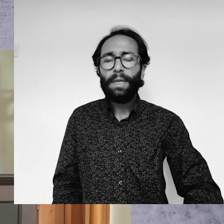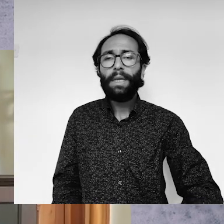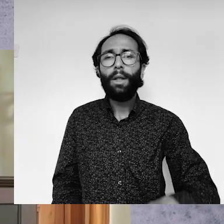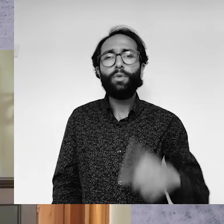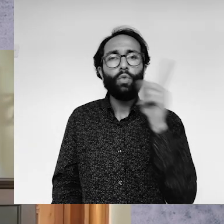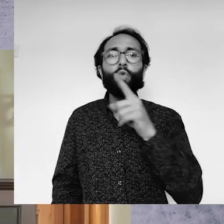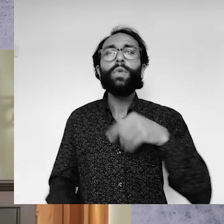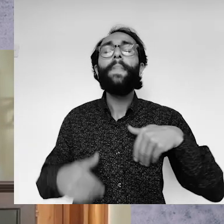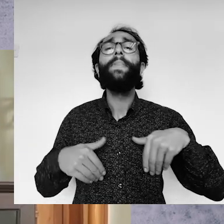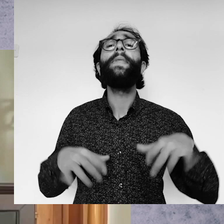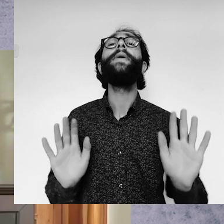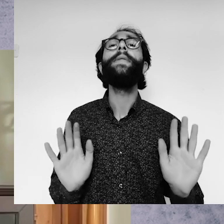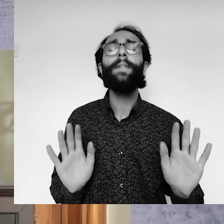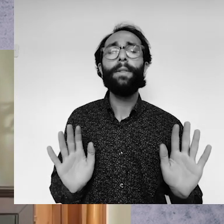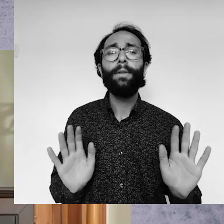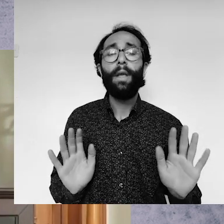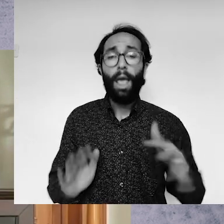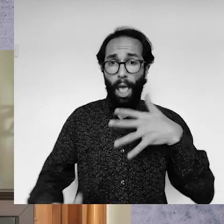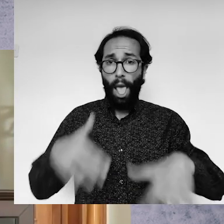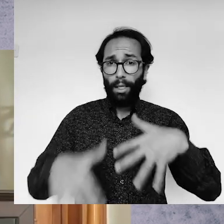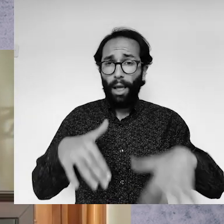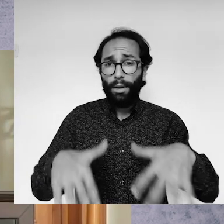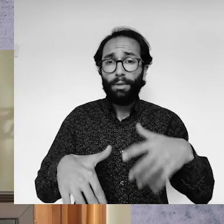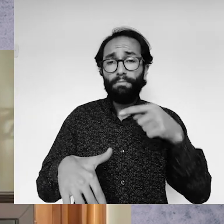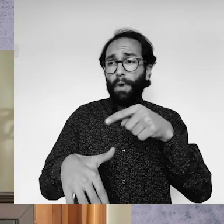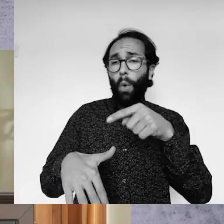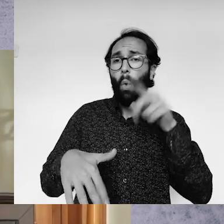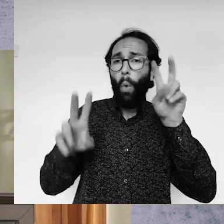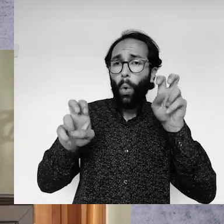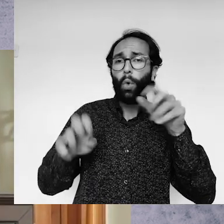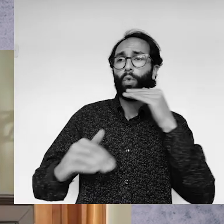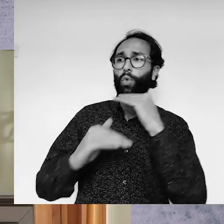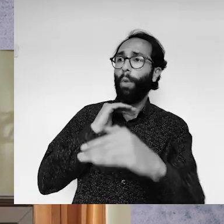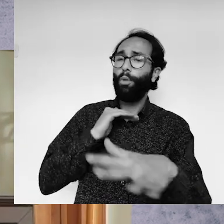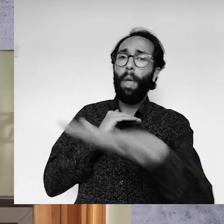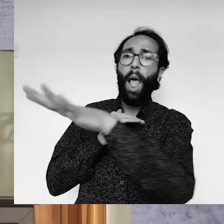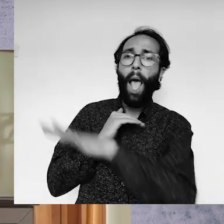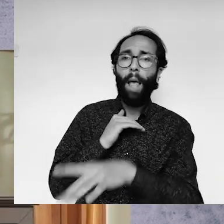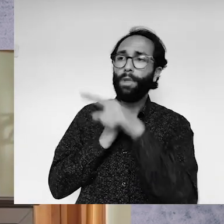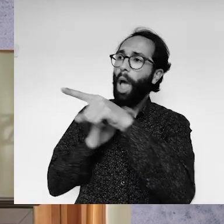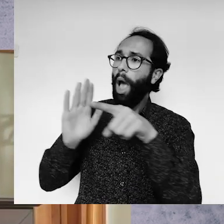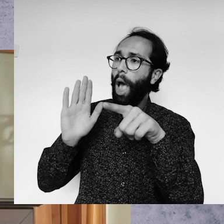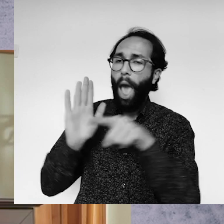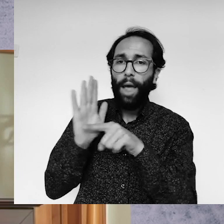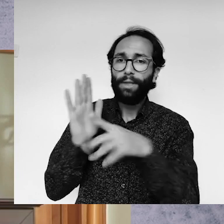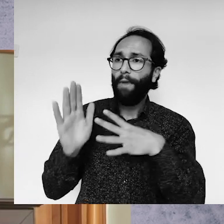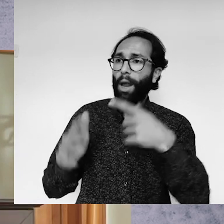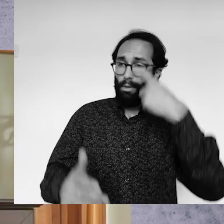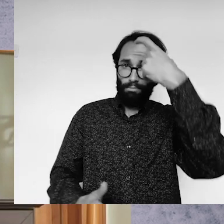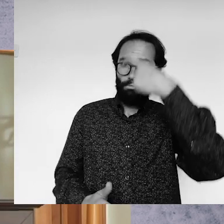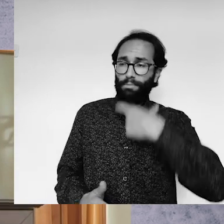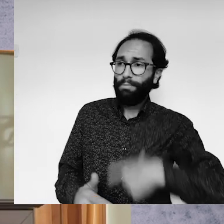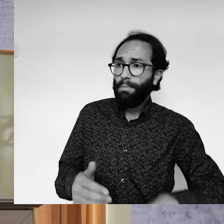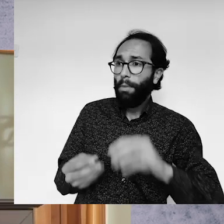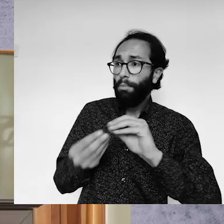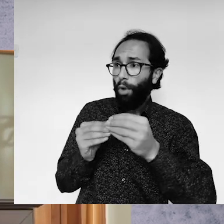yeti kaybından kaynaklanan bir durum değildir. Engellilik toplumun bu yeti kaybının toplumsal